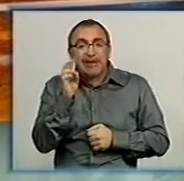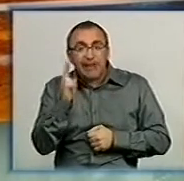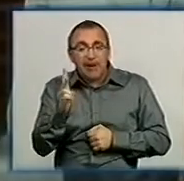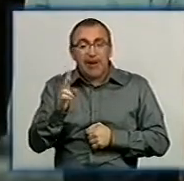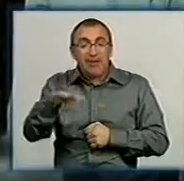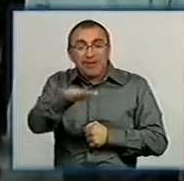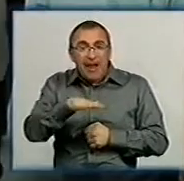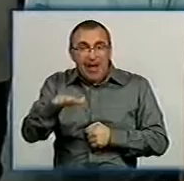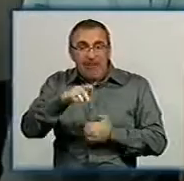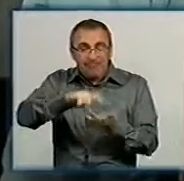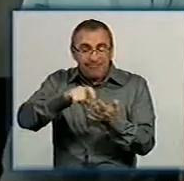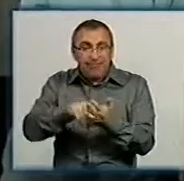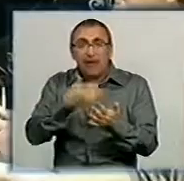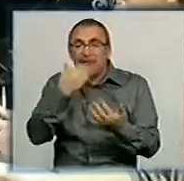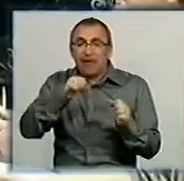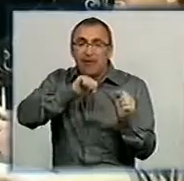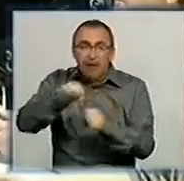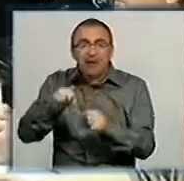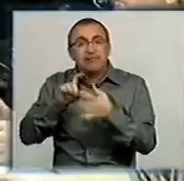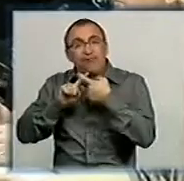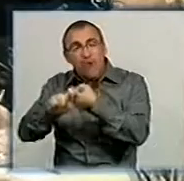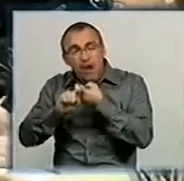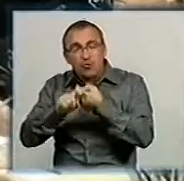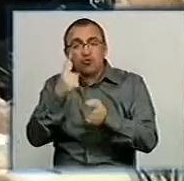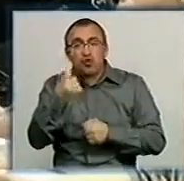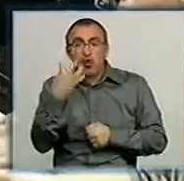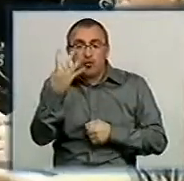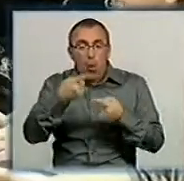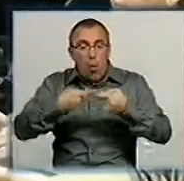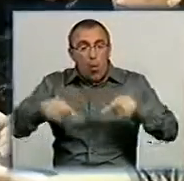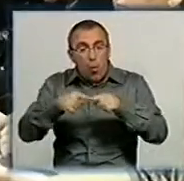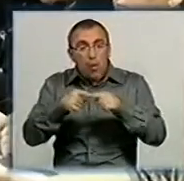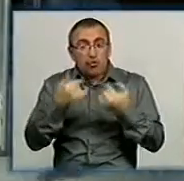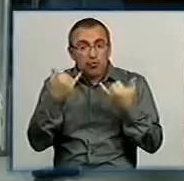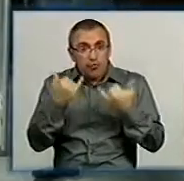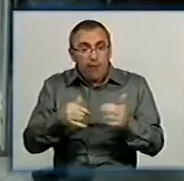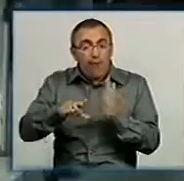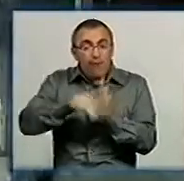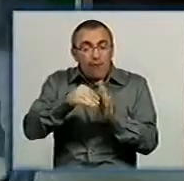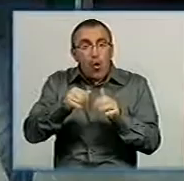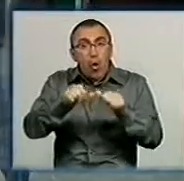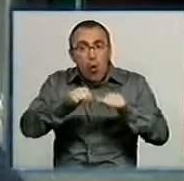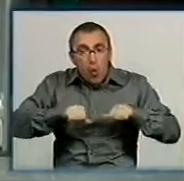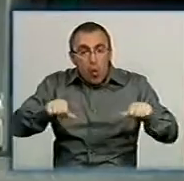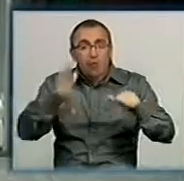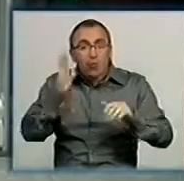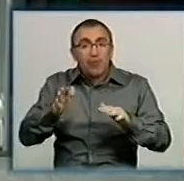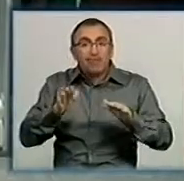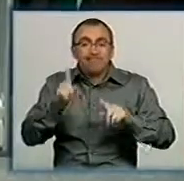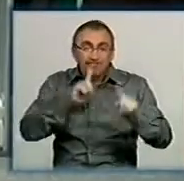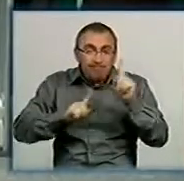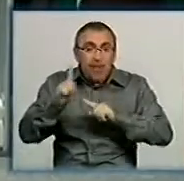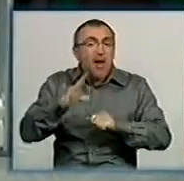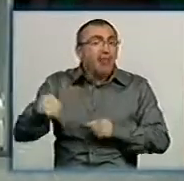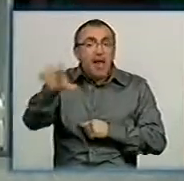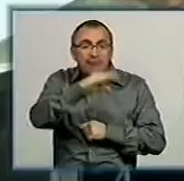дільниць, які не мають захищеного каналу зв'язку, знаходяться у 104-му окрузі. Відсьогодні виборчі комісії вже мають проводити засідання, проте не всі